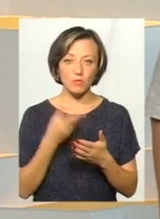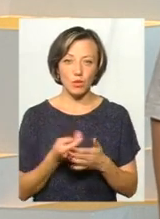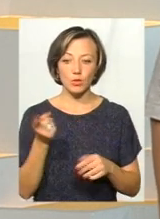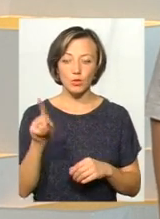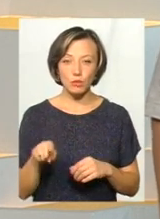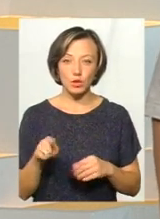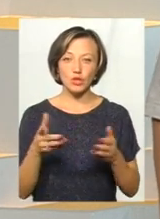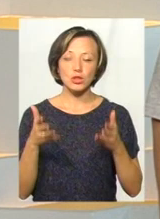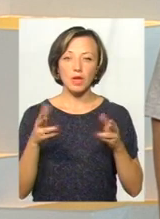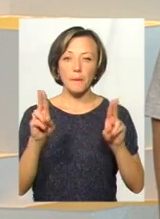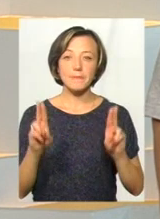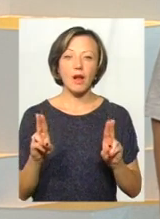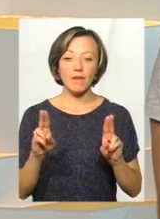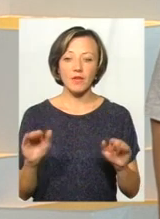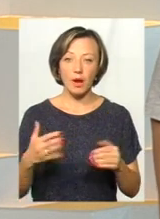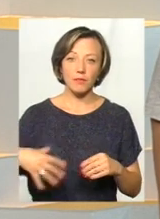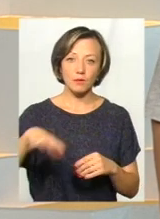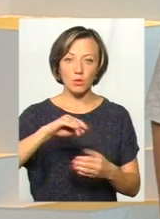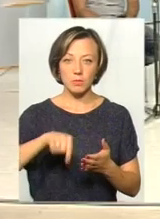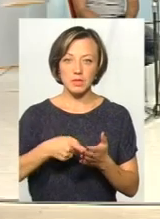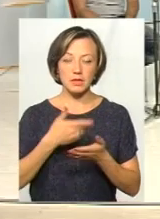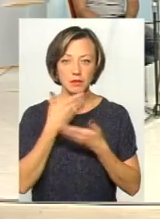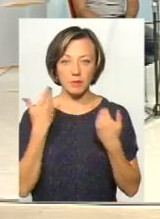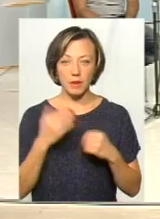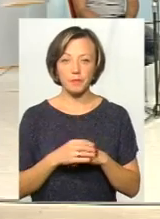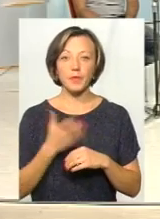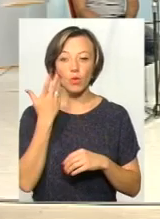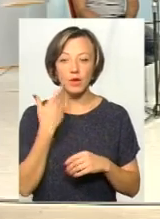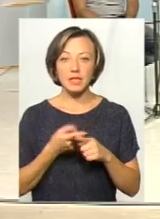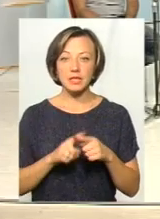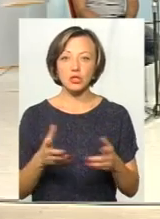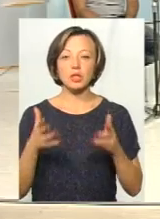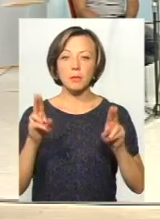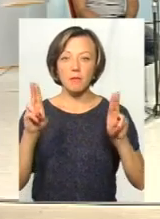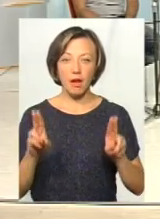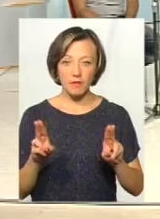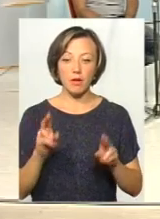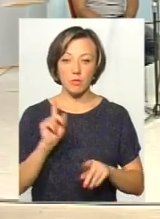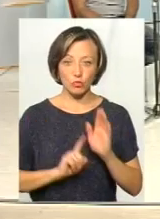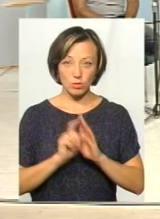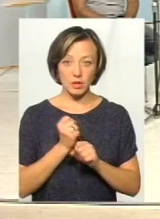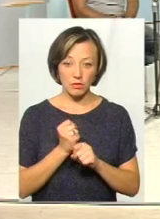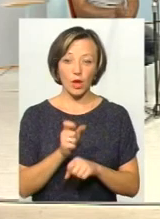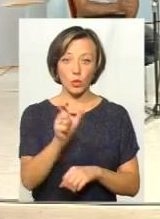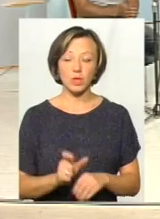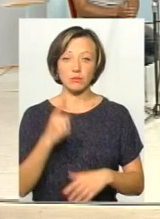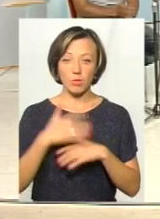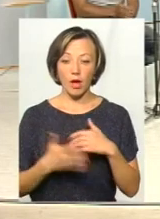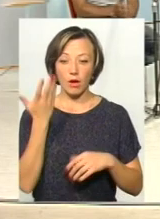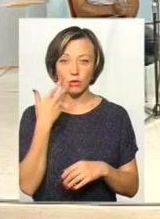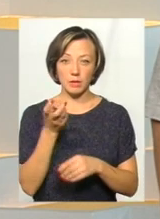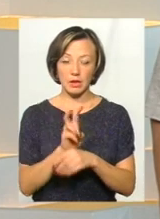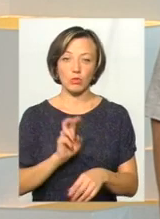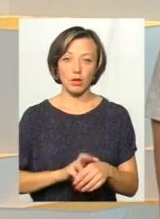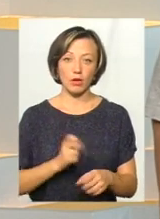чітких правил в рамках всього міста немає. От коли ці чіткі правила запрацюють, тоді пацієнт буде розуміти, що так, якщо він йде до лікаря,